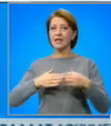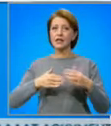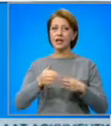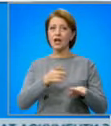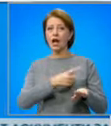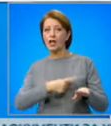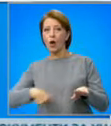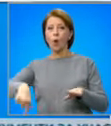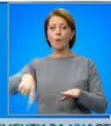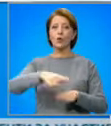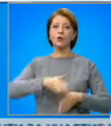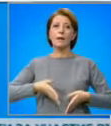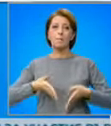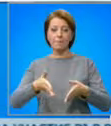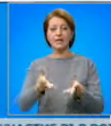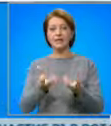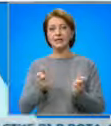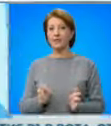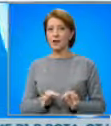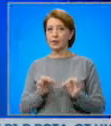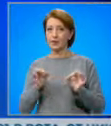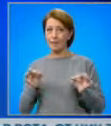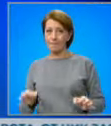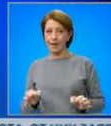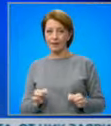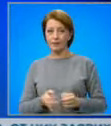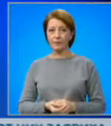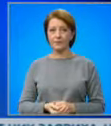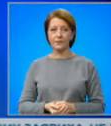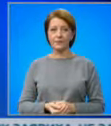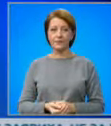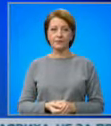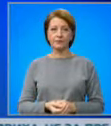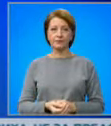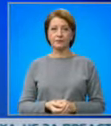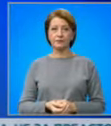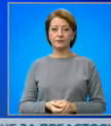вземат спешни мерки за обезопасяване на пътната отсечка. Още от Давид Сукнаров.